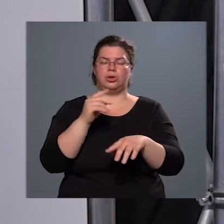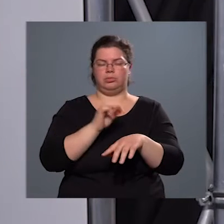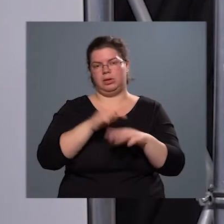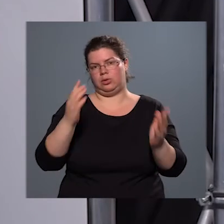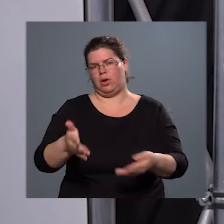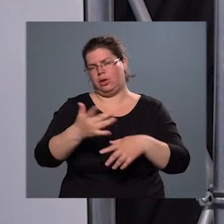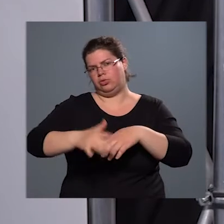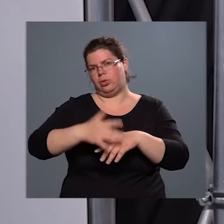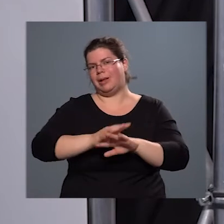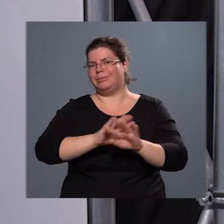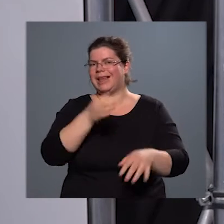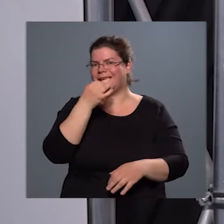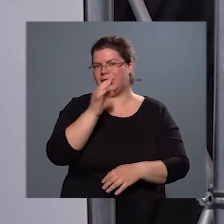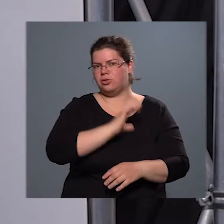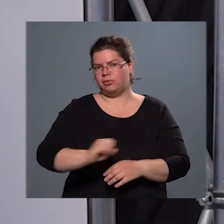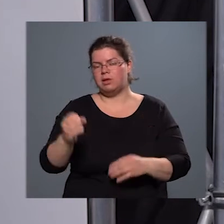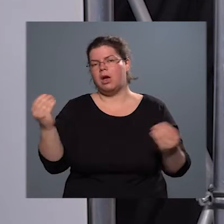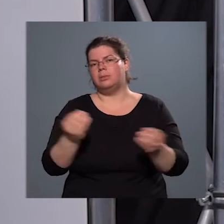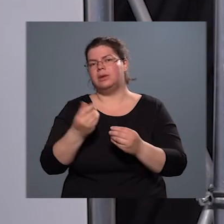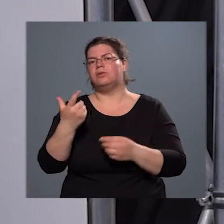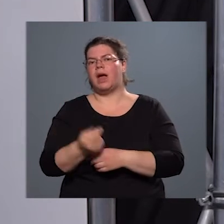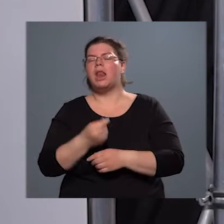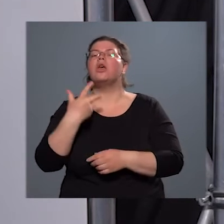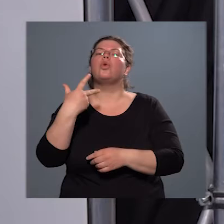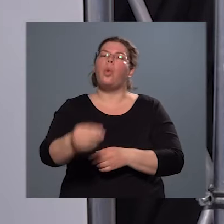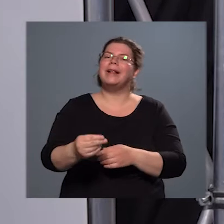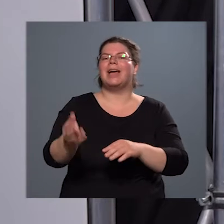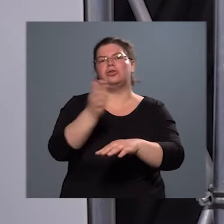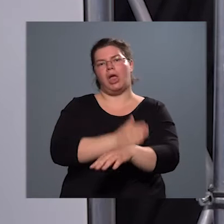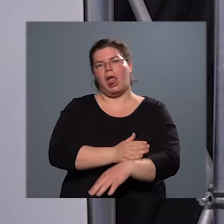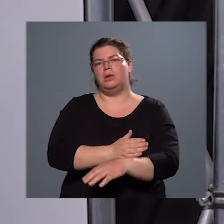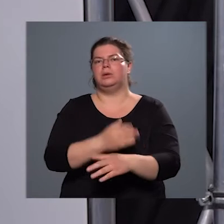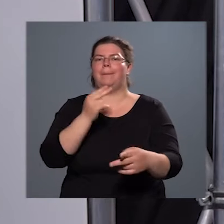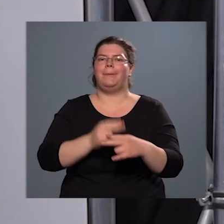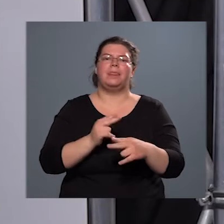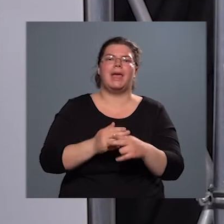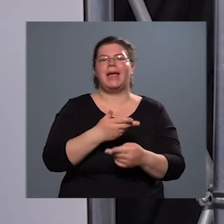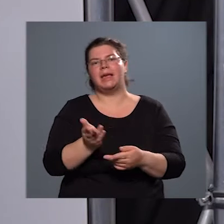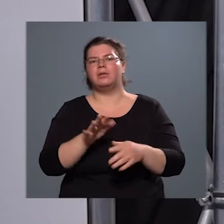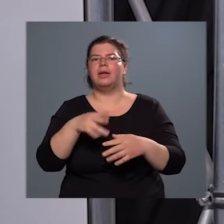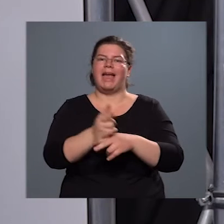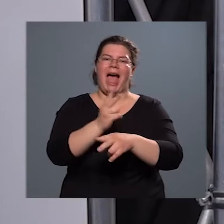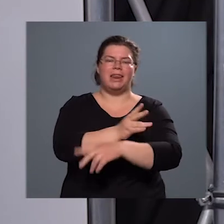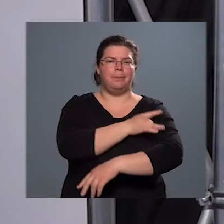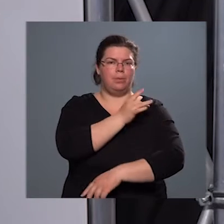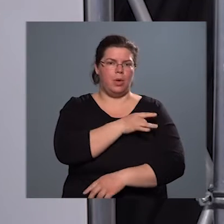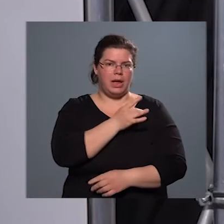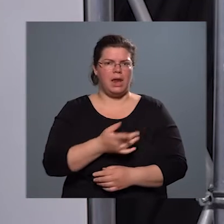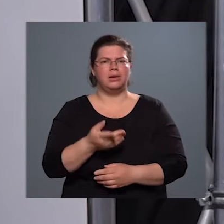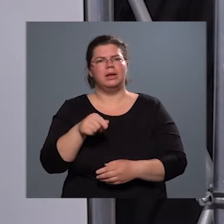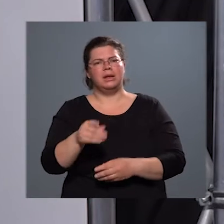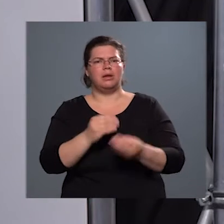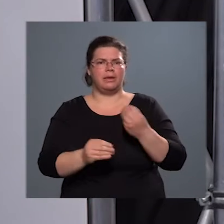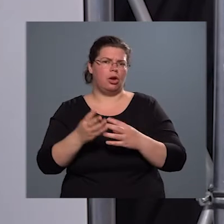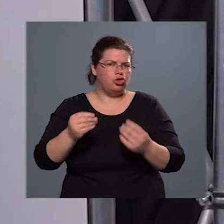válaszolni, amelyel az oltás előtt a betegeink, illetve az állampolgárok, mert itt azért ugye